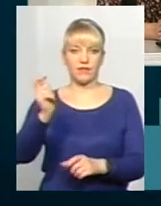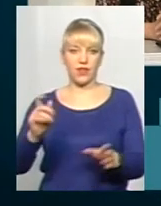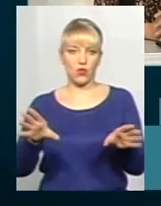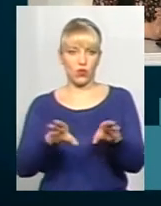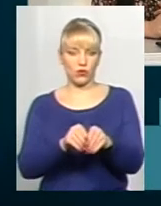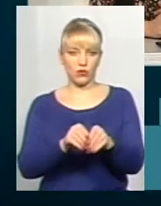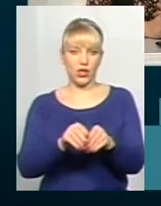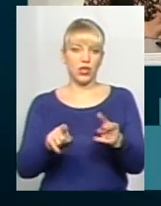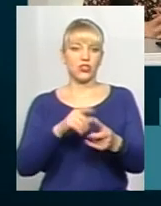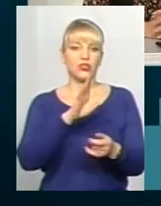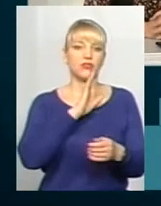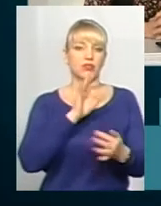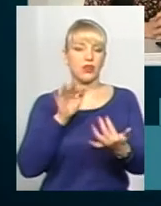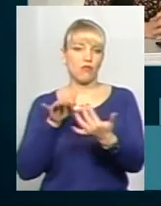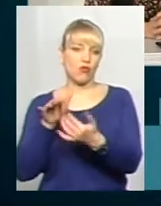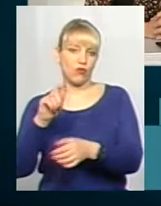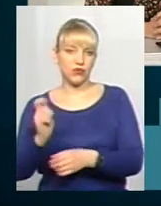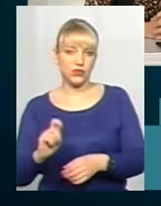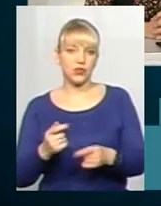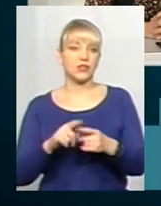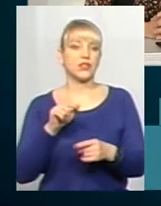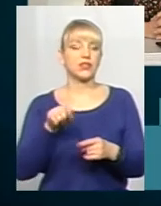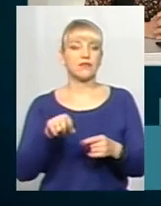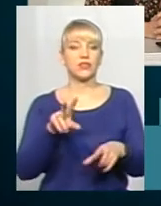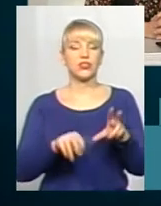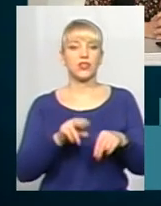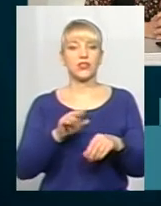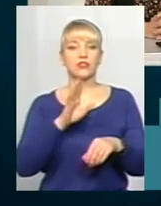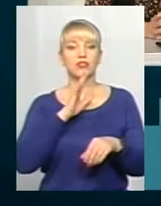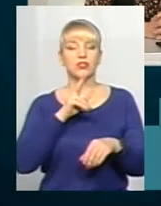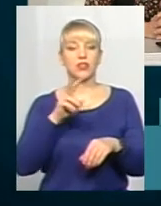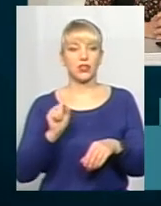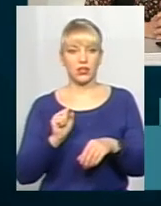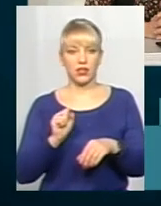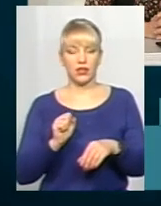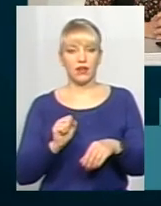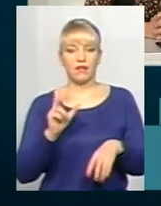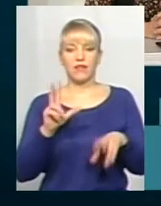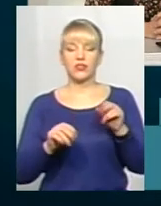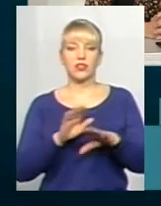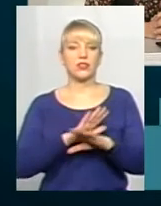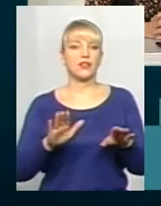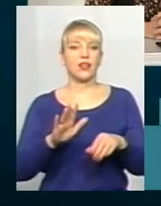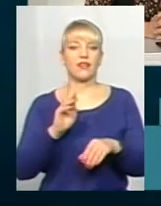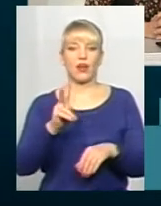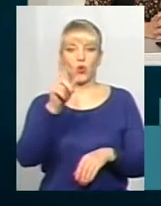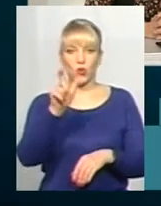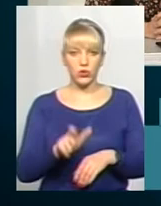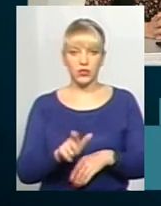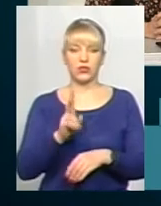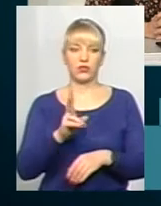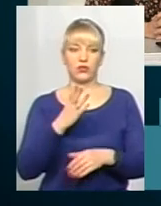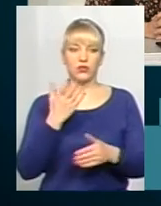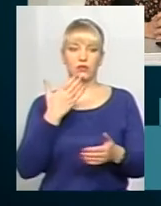Ну, тут діють також стереотипи, оскільки тут жінка, перш за все, уявляється не як людина, яка має